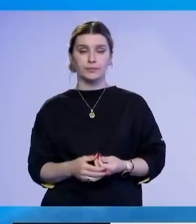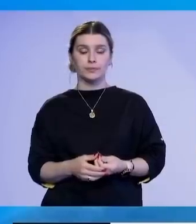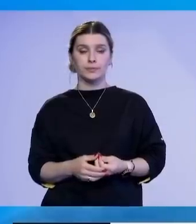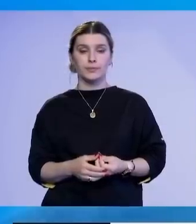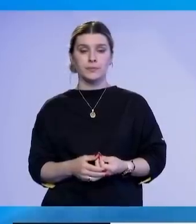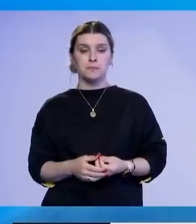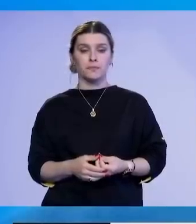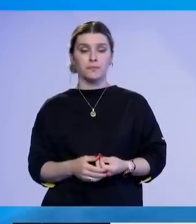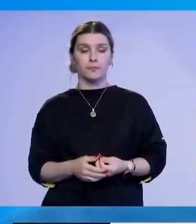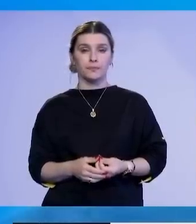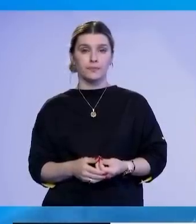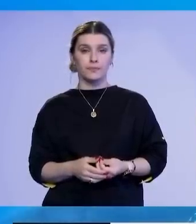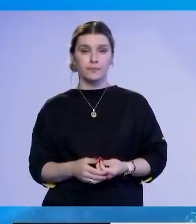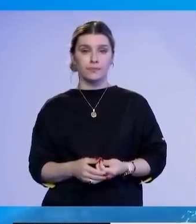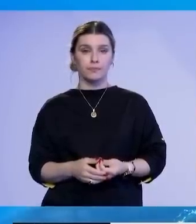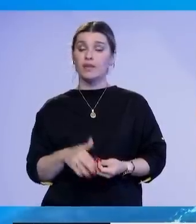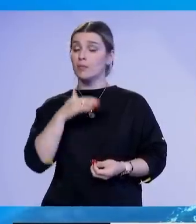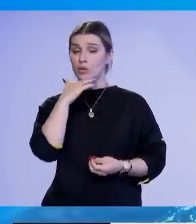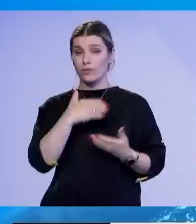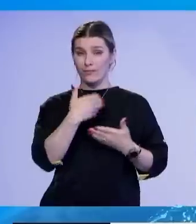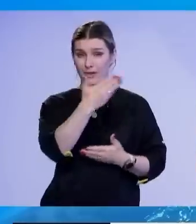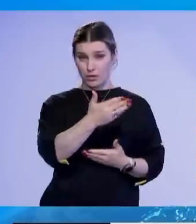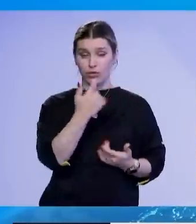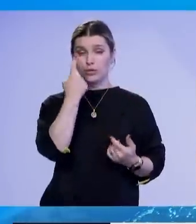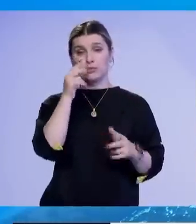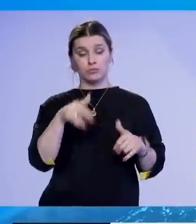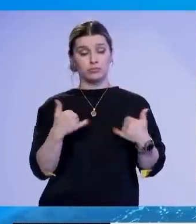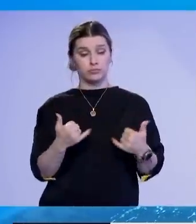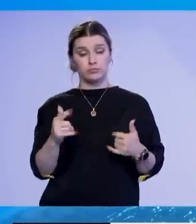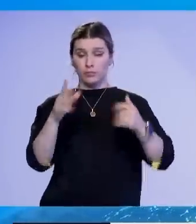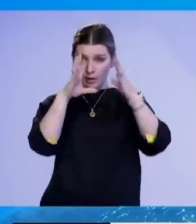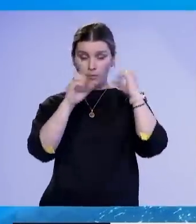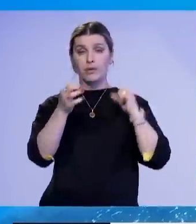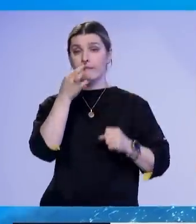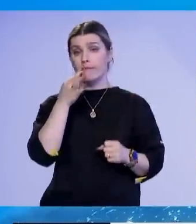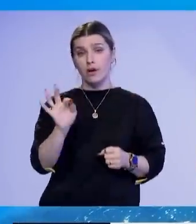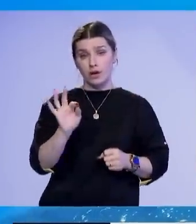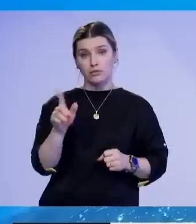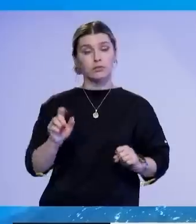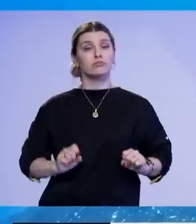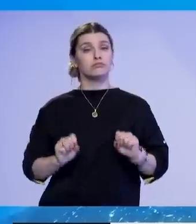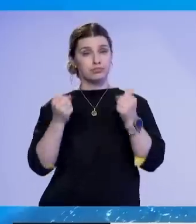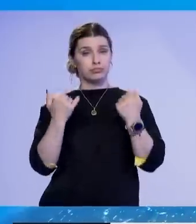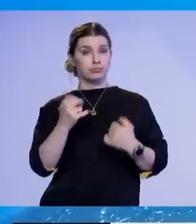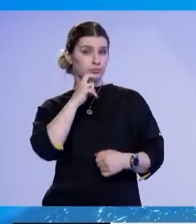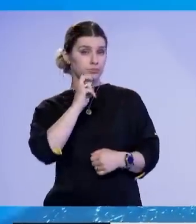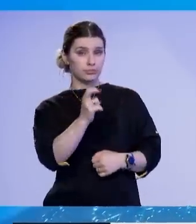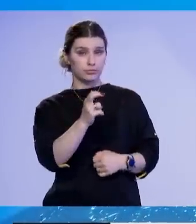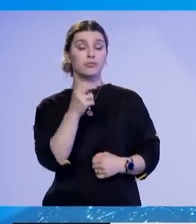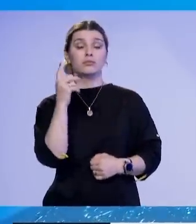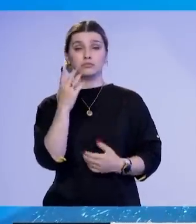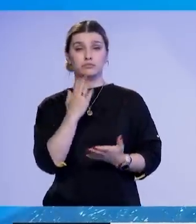Lidhur me tensionet në veri një reagim bjene dhe nga ambasada e Francës në Kosovë. Në antë një